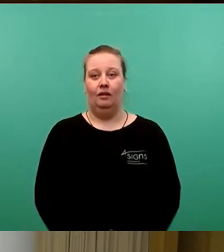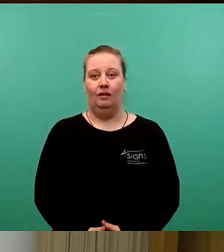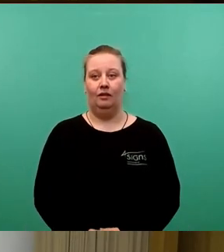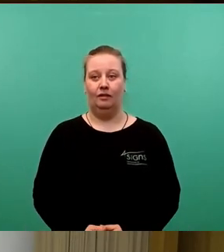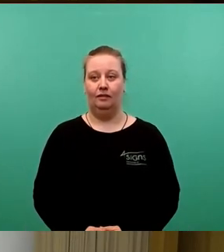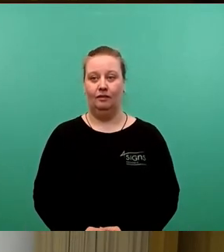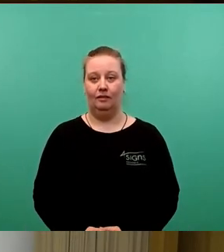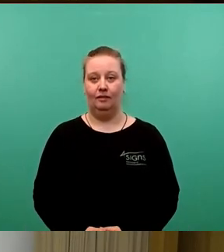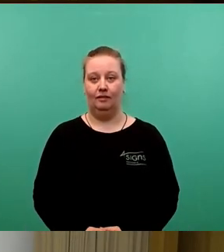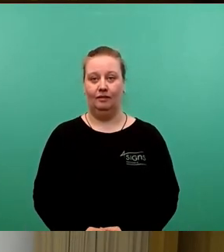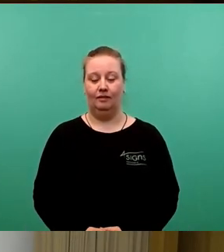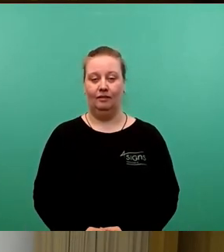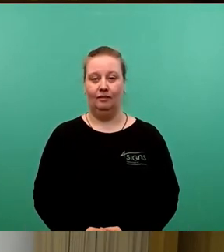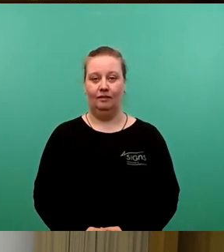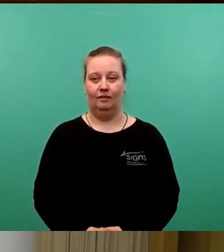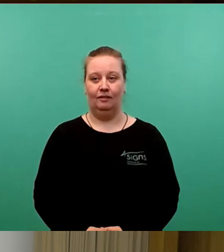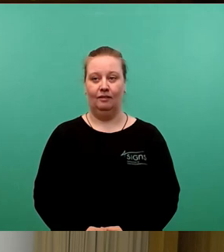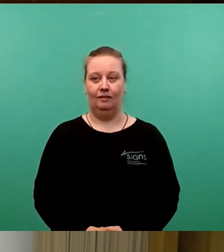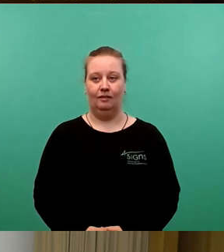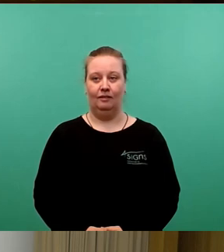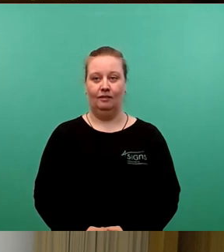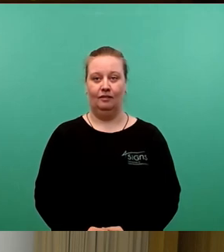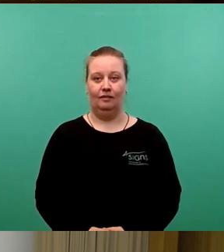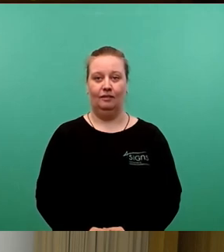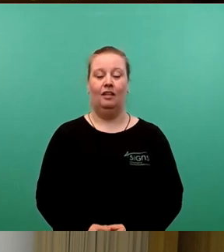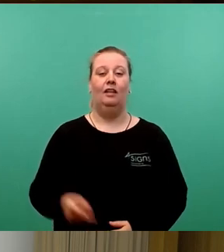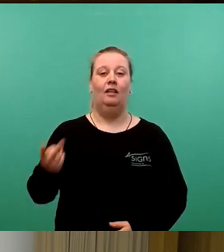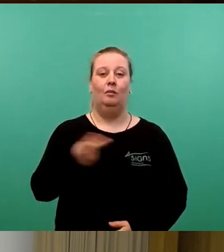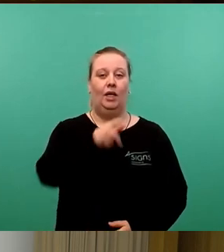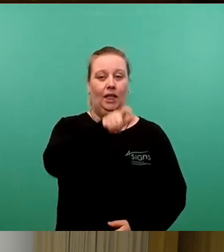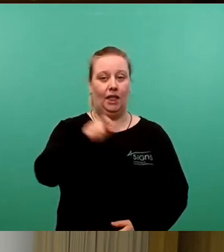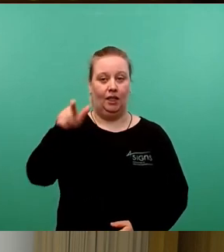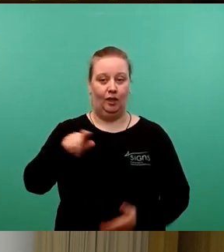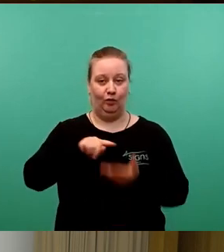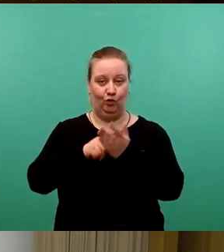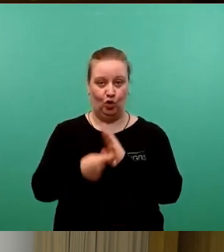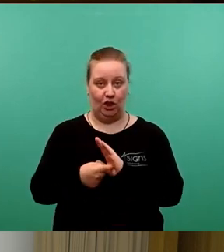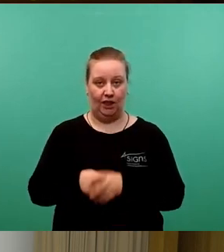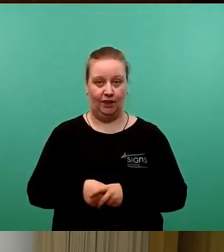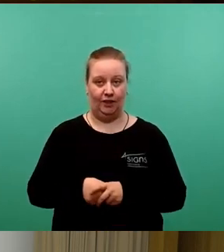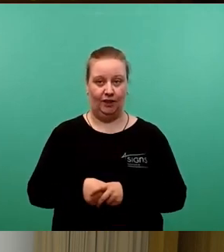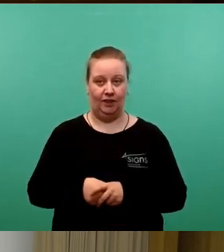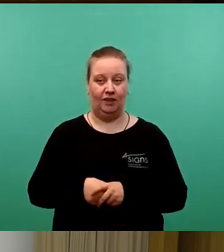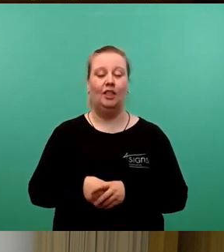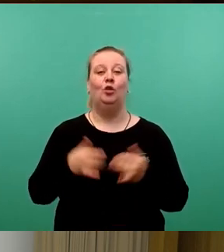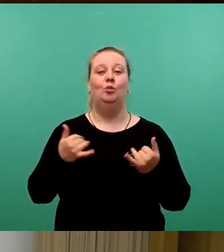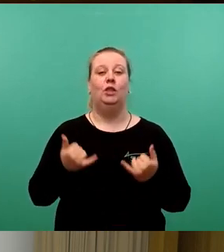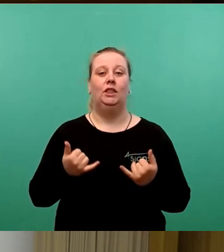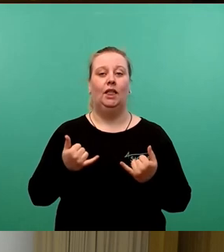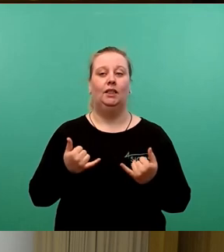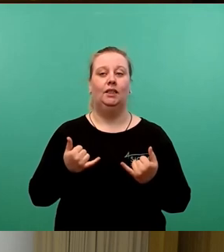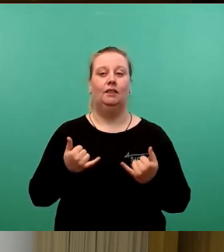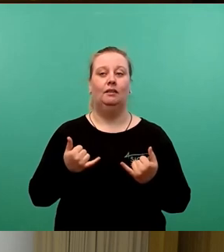So, damit haben sich beide Kandidatinnen vorgestellt und wir können dann